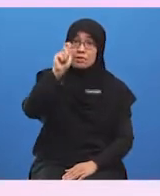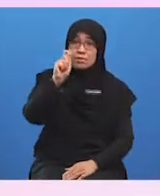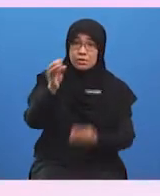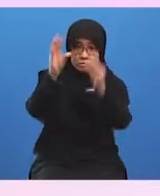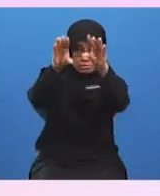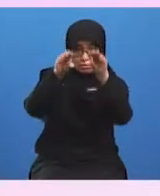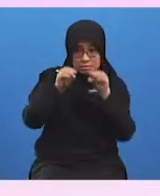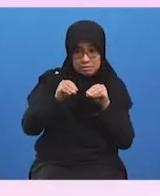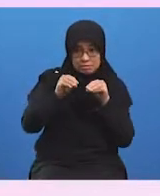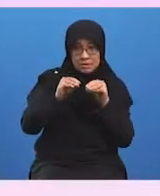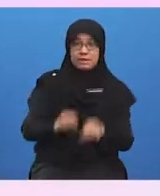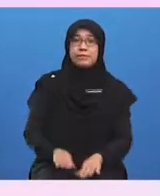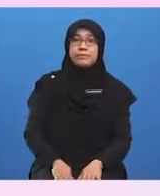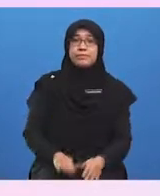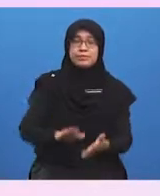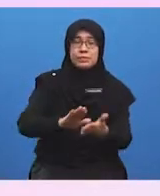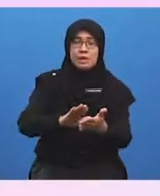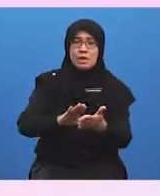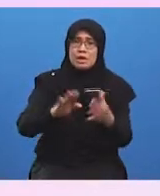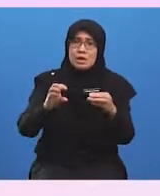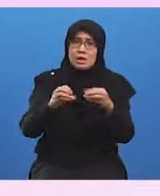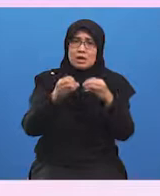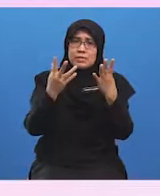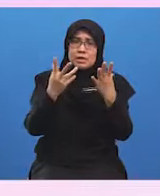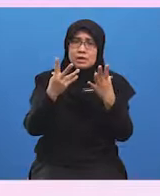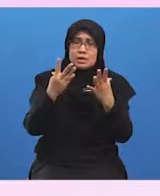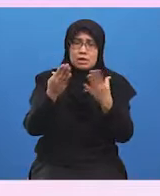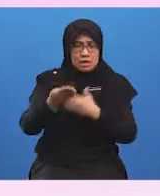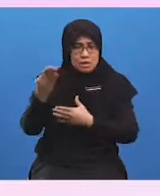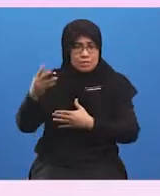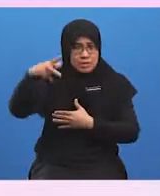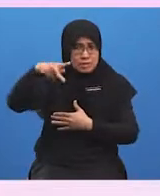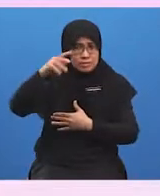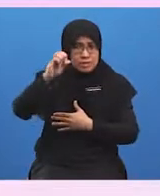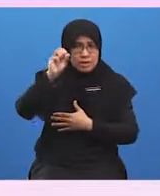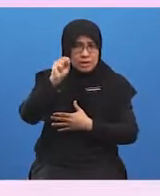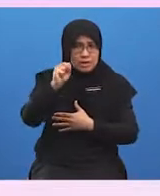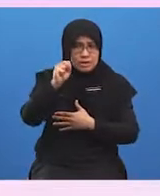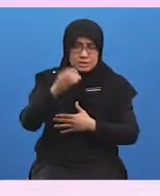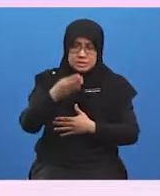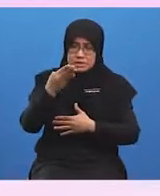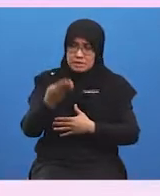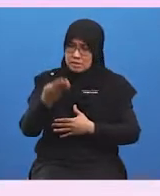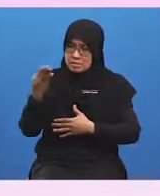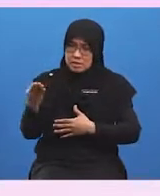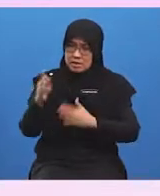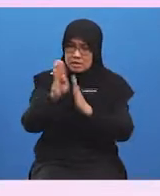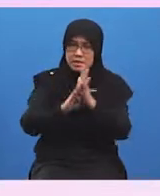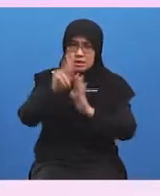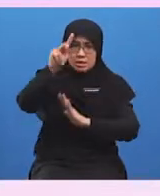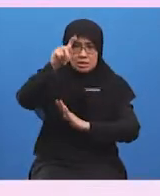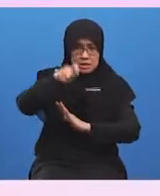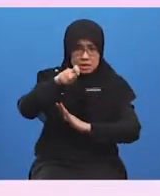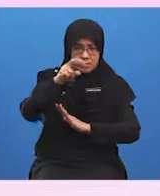Kebanyakan keluaran yang dihasilkan oleh PKS merupakan barangan keperluan harian yang penting